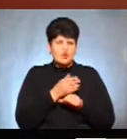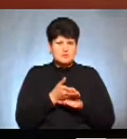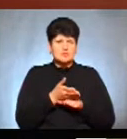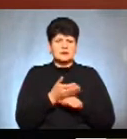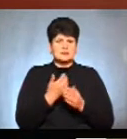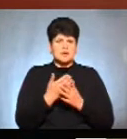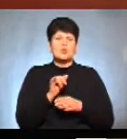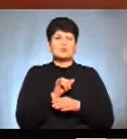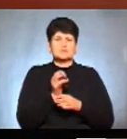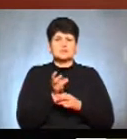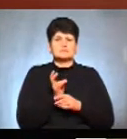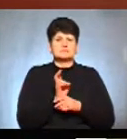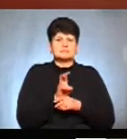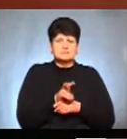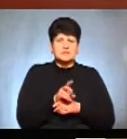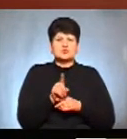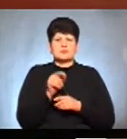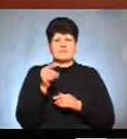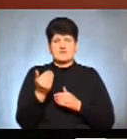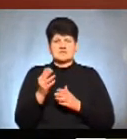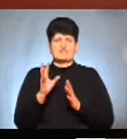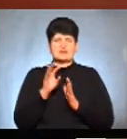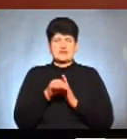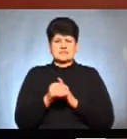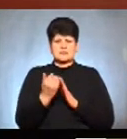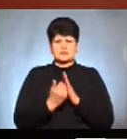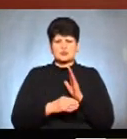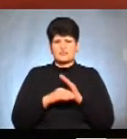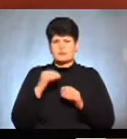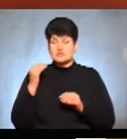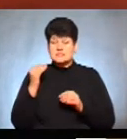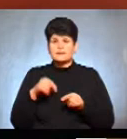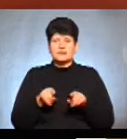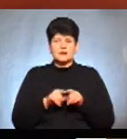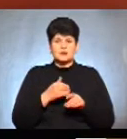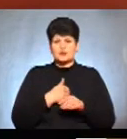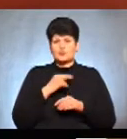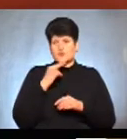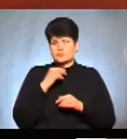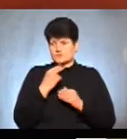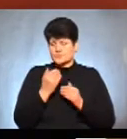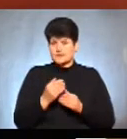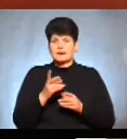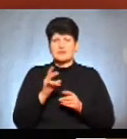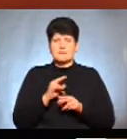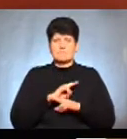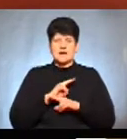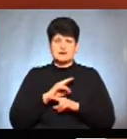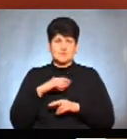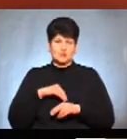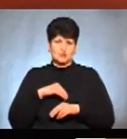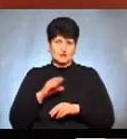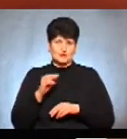тобто, куди потрібно звернутися для того, щоб вас внесли в список виборців. Також хочу звернути увагу на так звані мертві дучі. Якщо